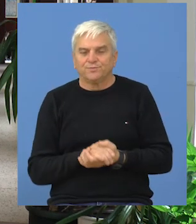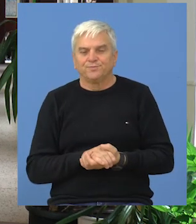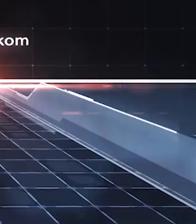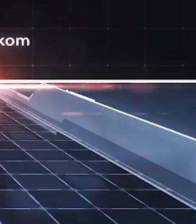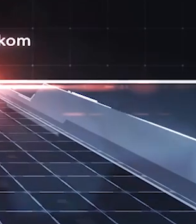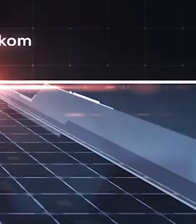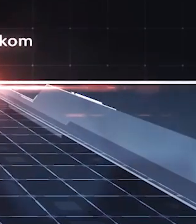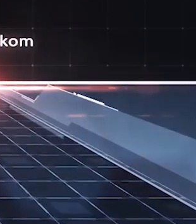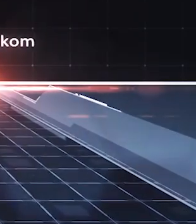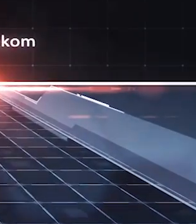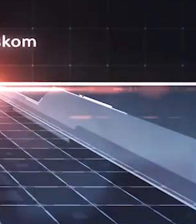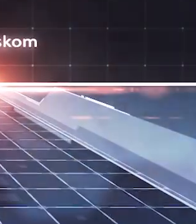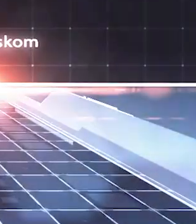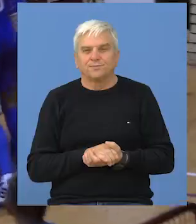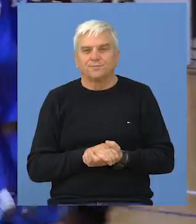decu.